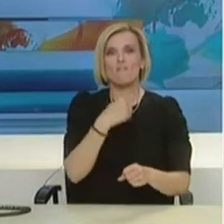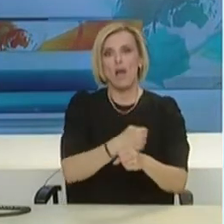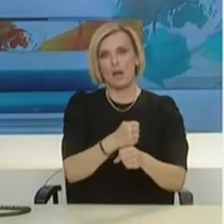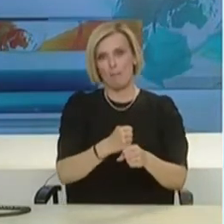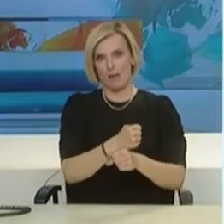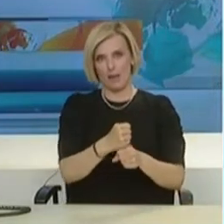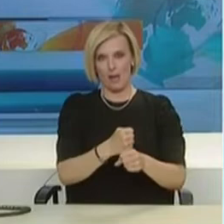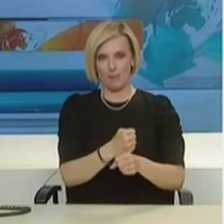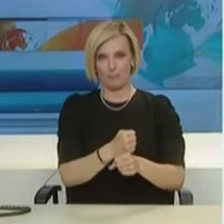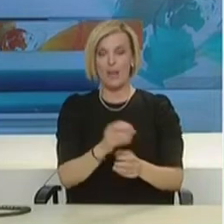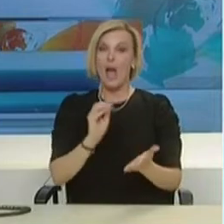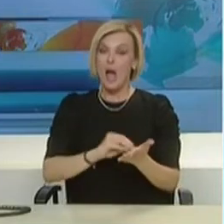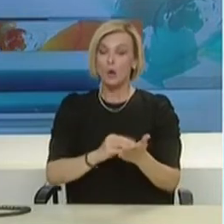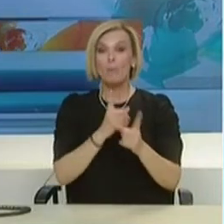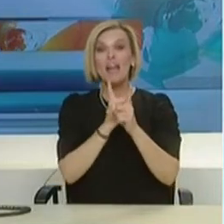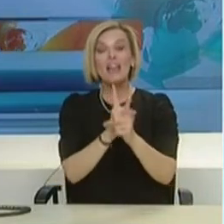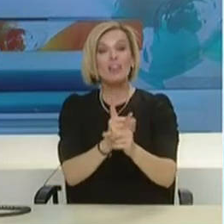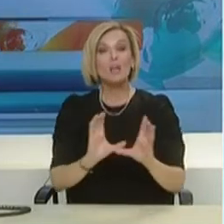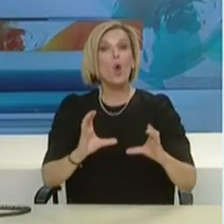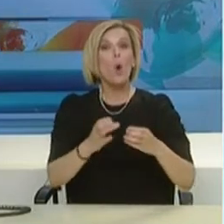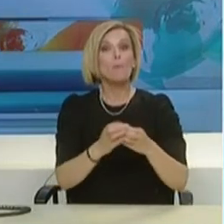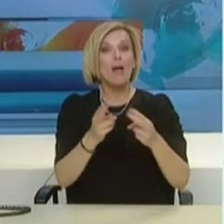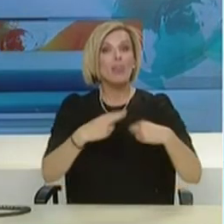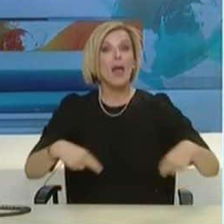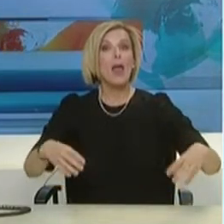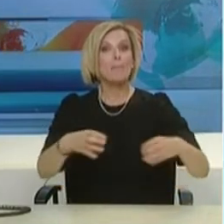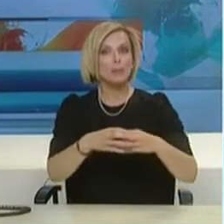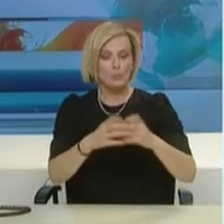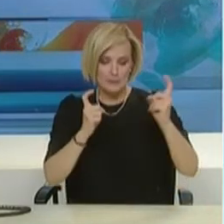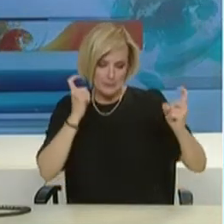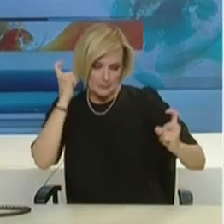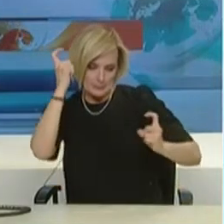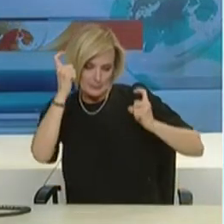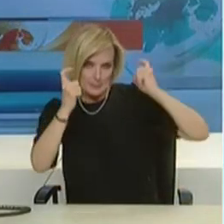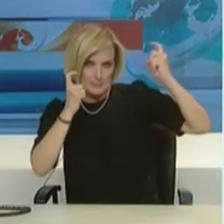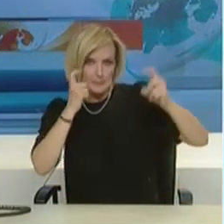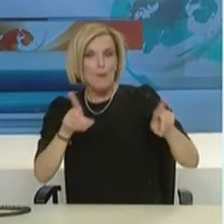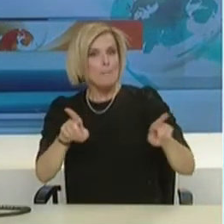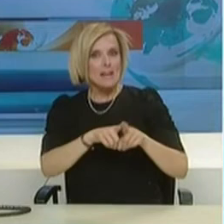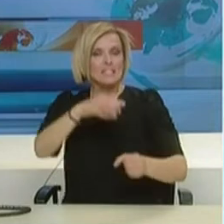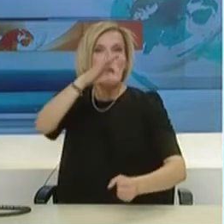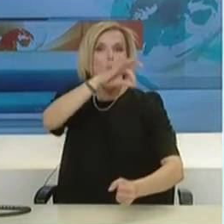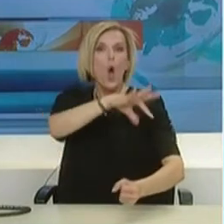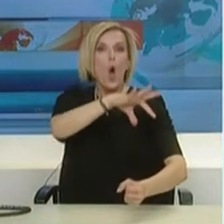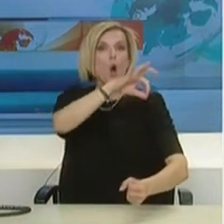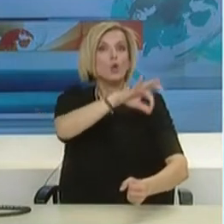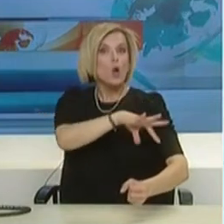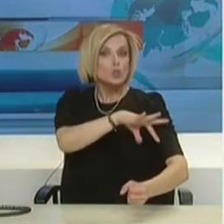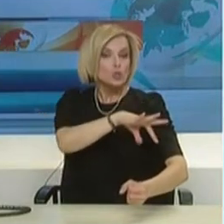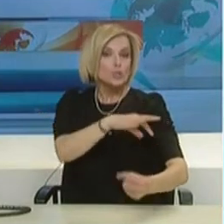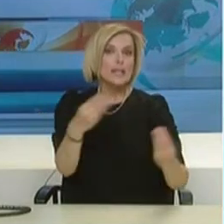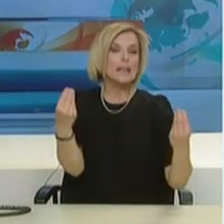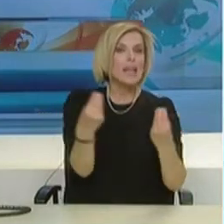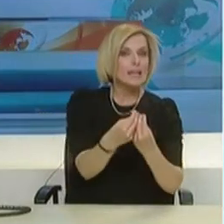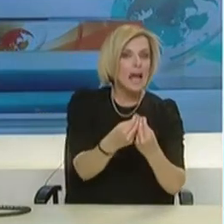Ταυτόχρονα, η ειδική ομάδα της Επιτροπής μας ήδη εξετάζει την πιθανή χορήγηση ορού και τις συνθήκες που μπορεί να γίνει αυτό